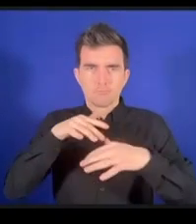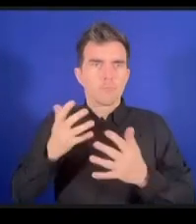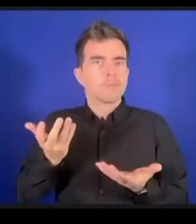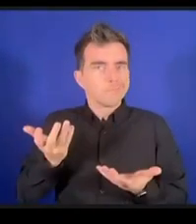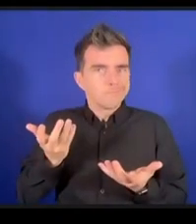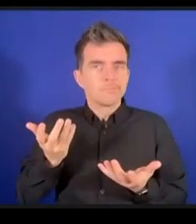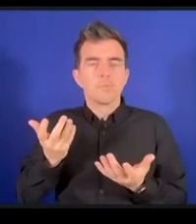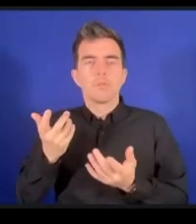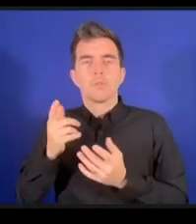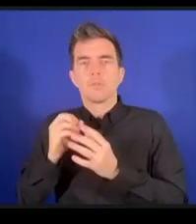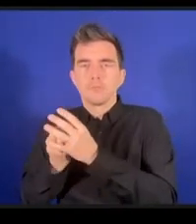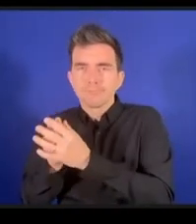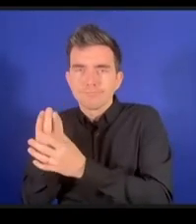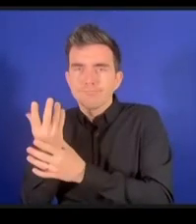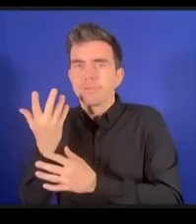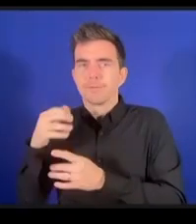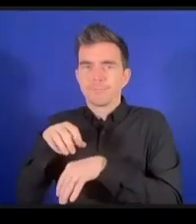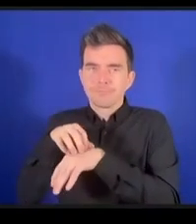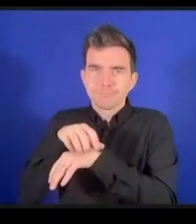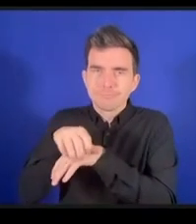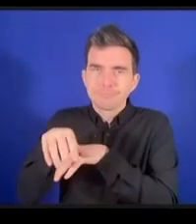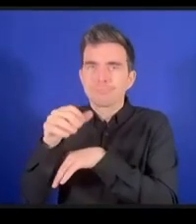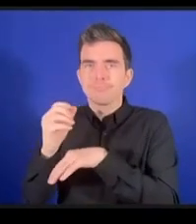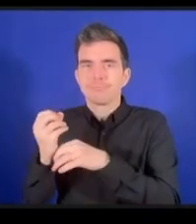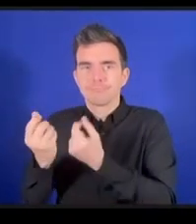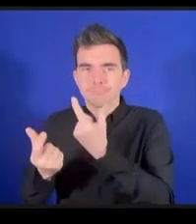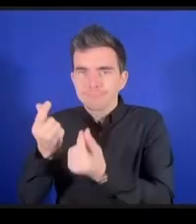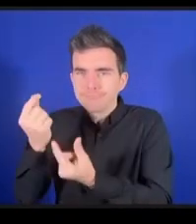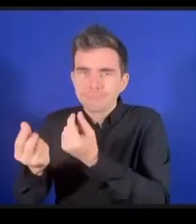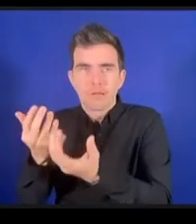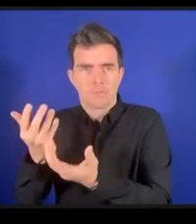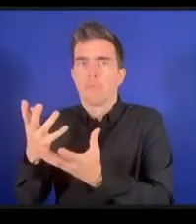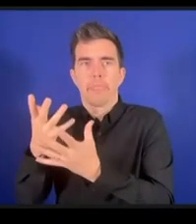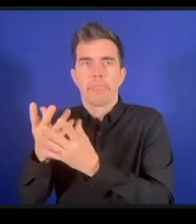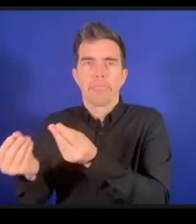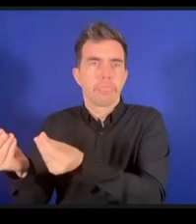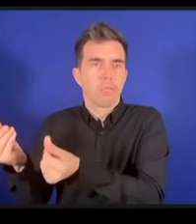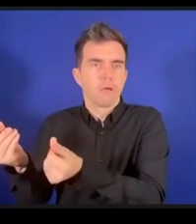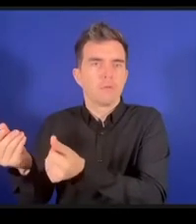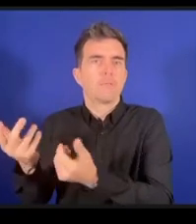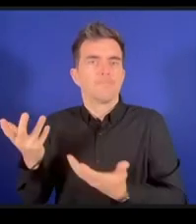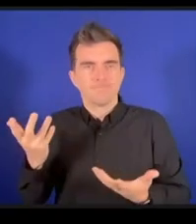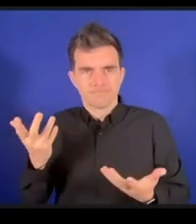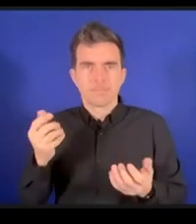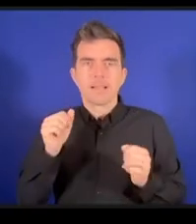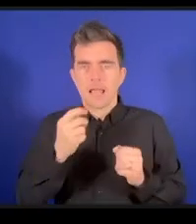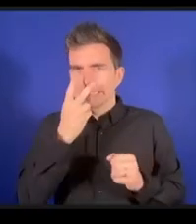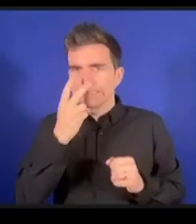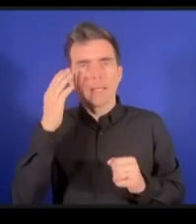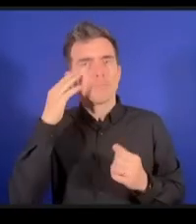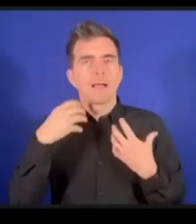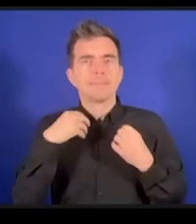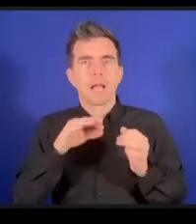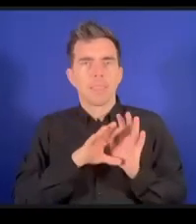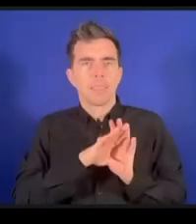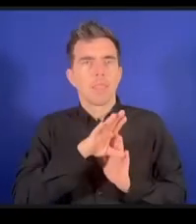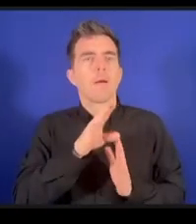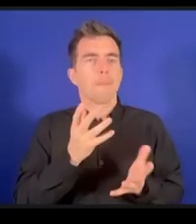えています我々はDODを考慮して特にテクノロジインターネットを使ってきちんと